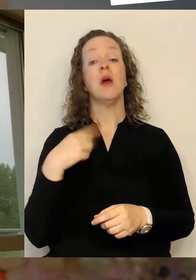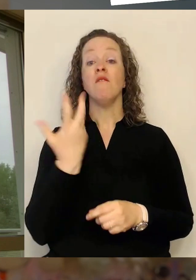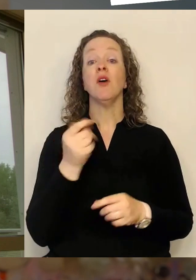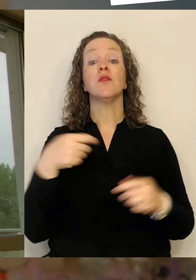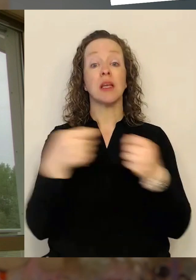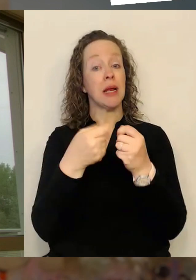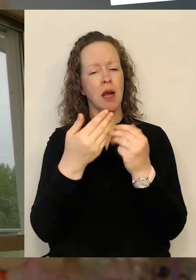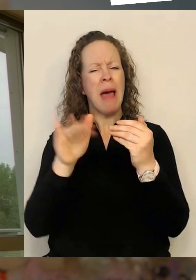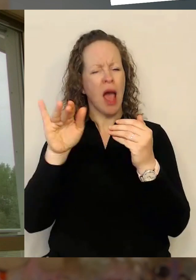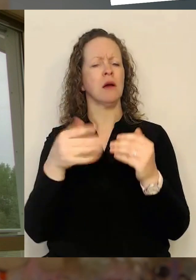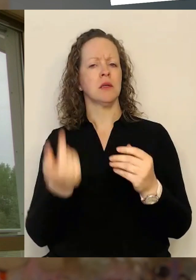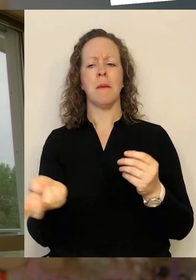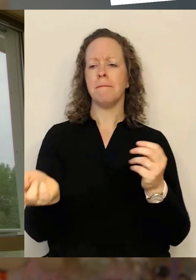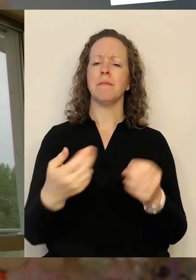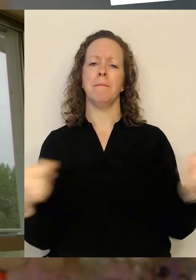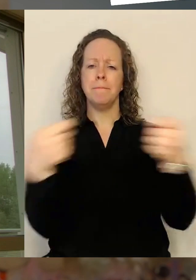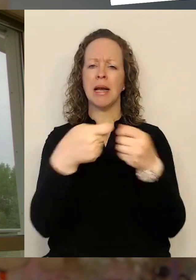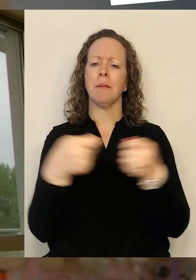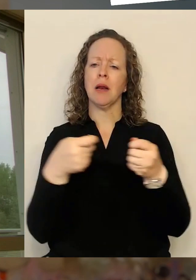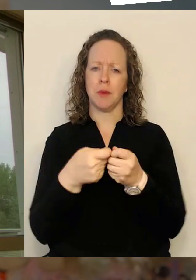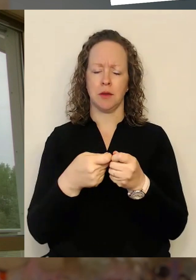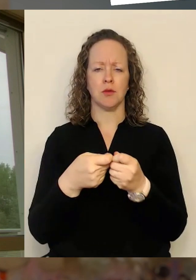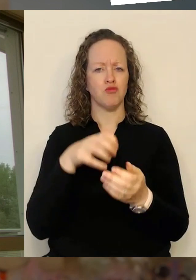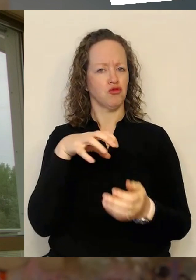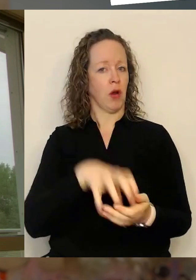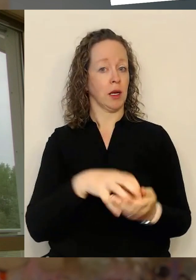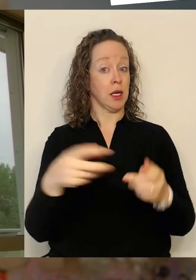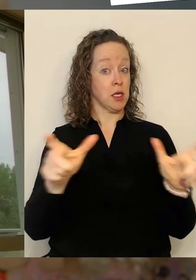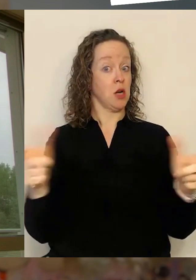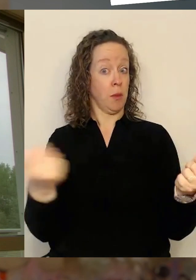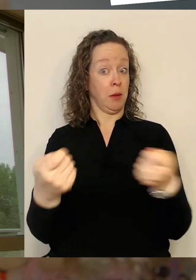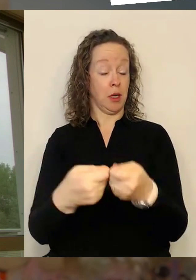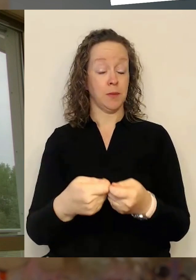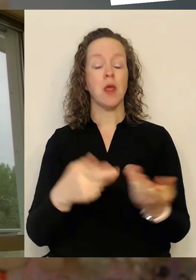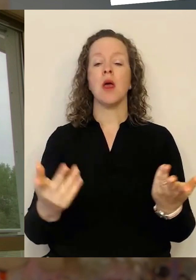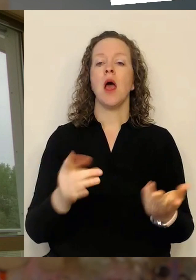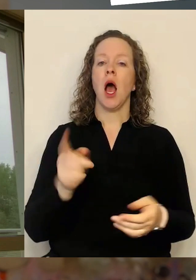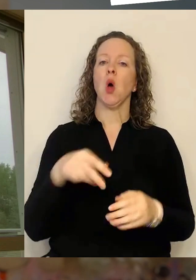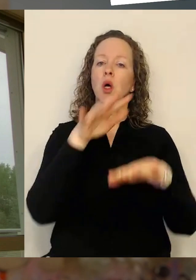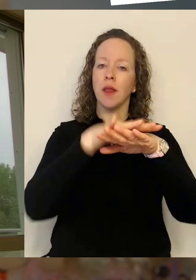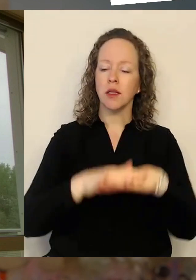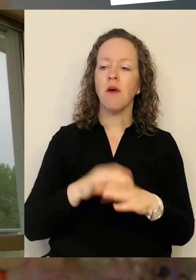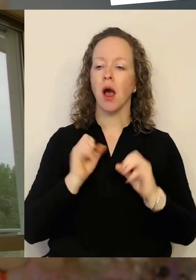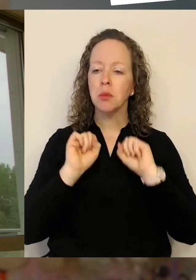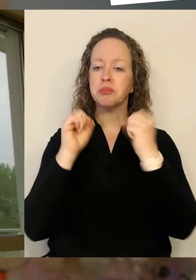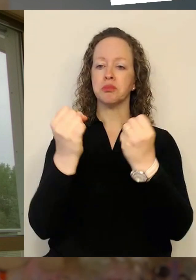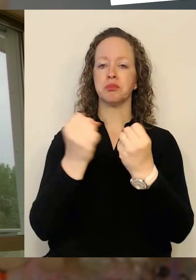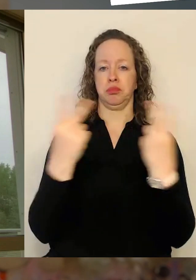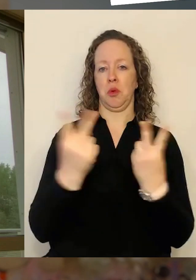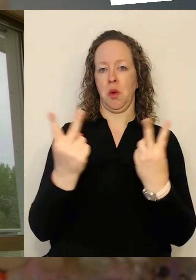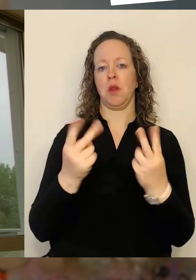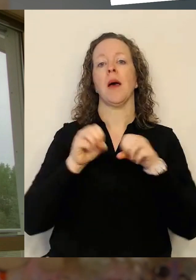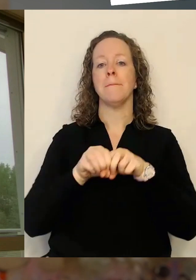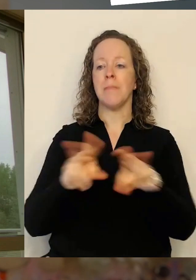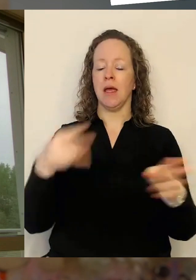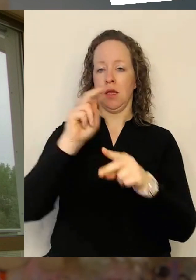Stadtgesellschaft Mitglied sind, sich einbringen mit Projekten, aber auch im Netzwerken oder aber eben auch die Einrichtung einer Medienwerkstatt, wo